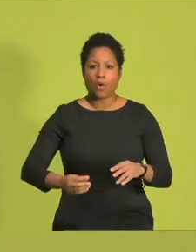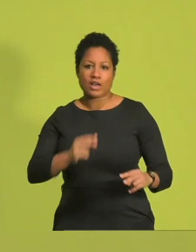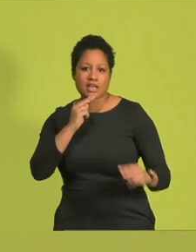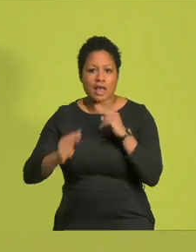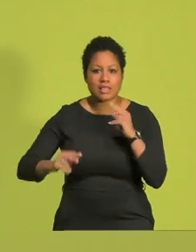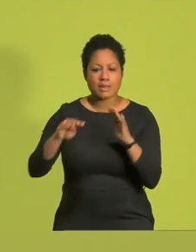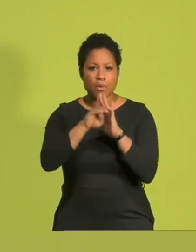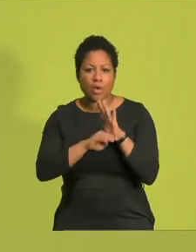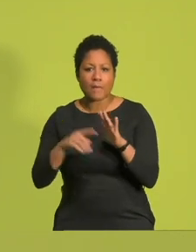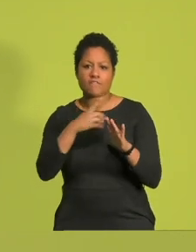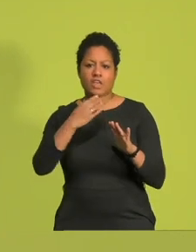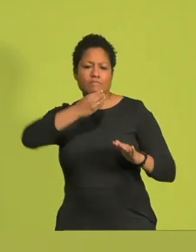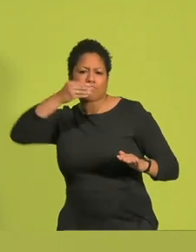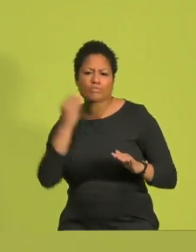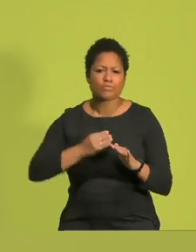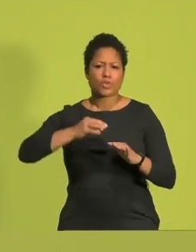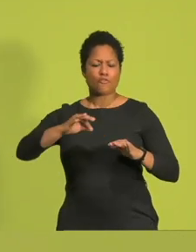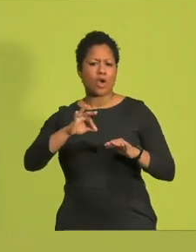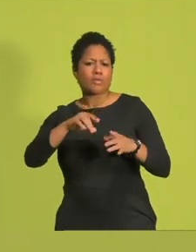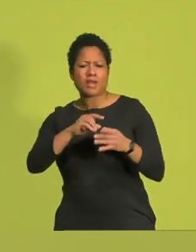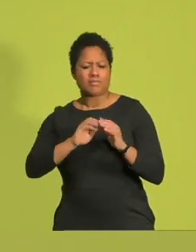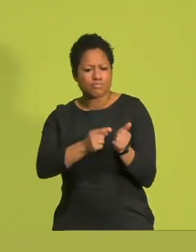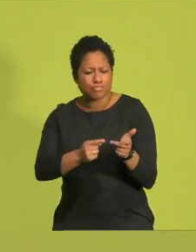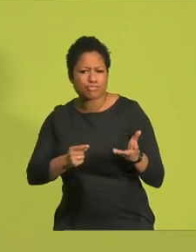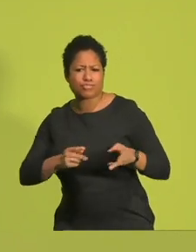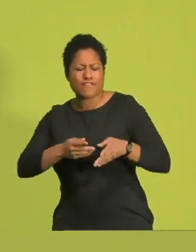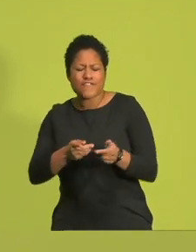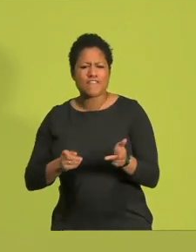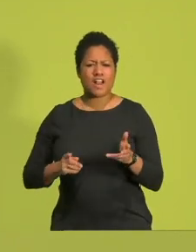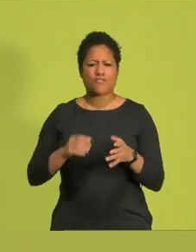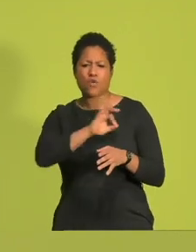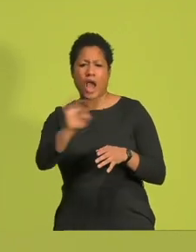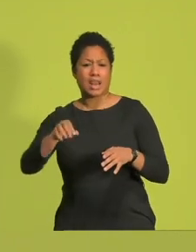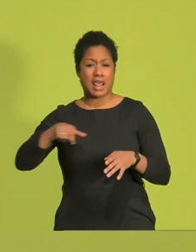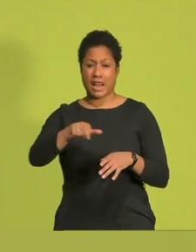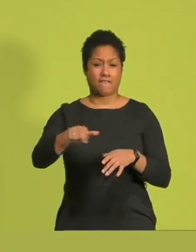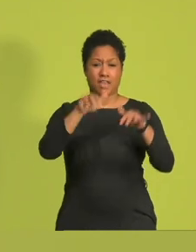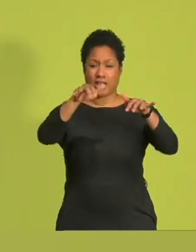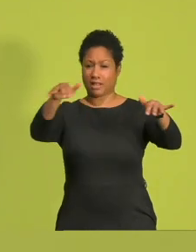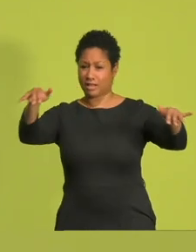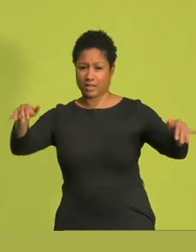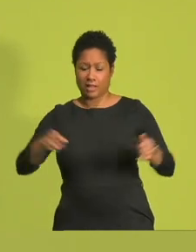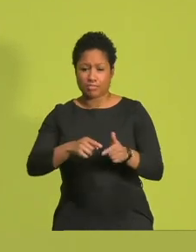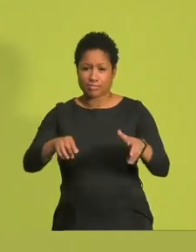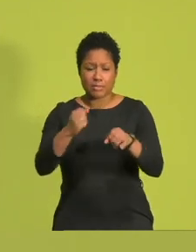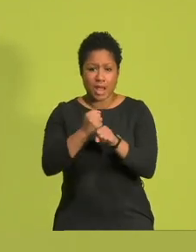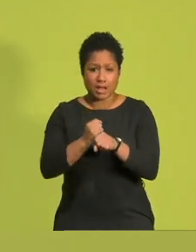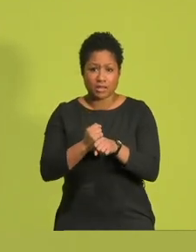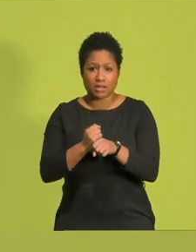Artenvielfalt in ganz NRW auf den Tisch. Und manche Visionen sind so einladend.